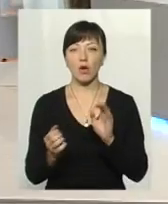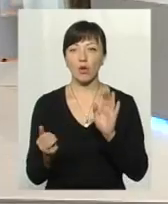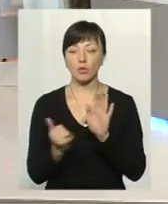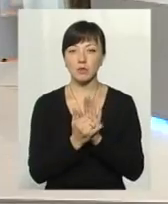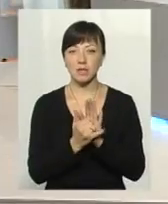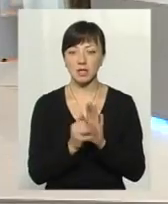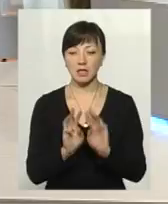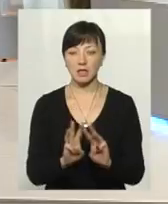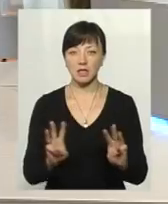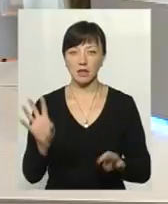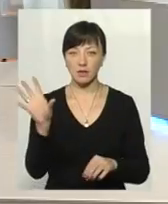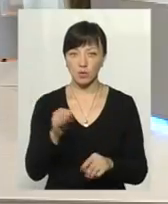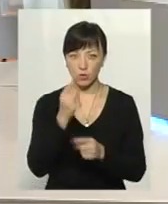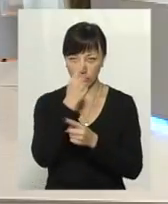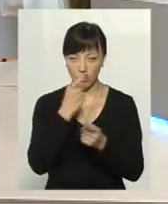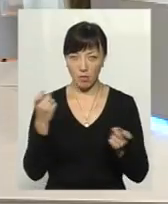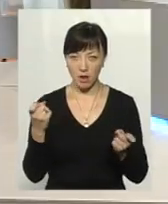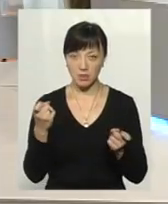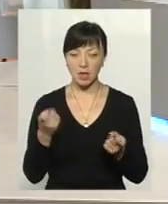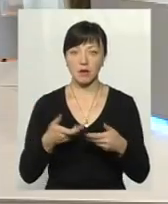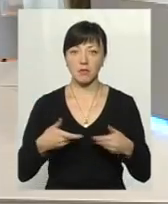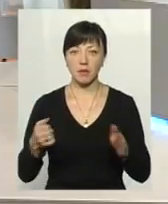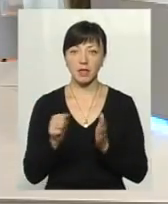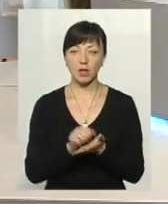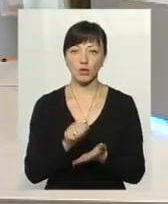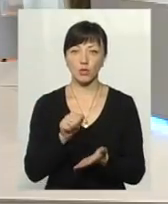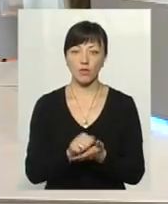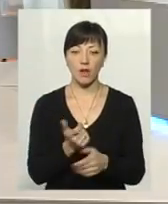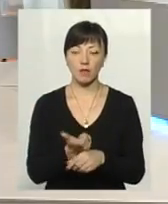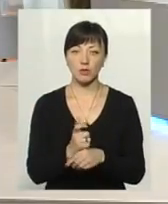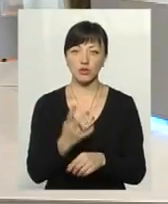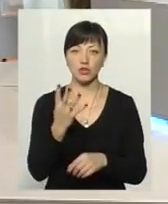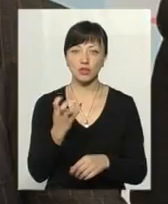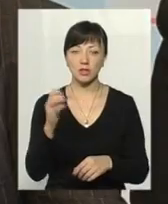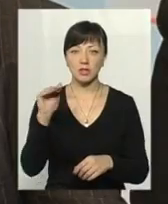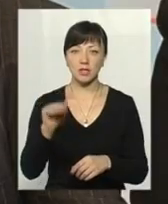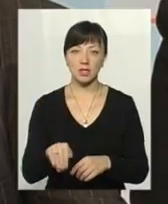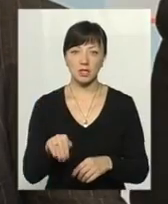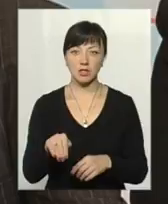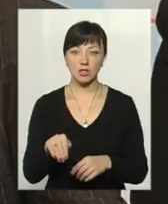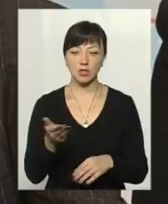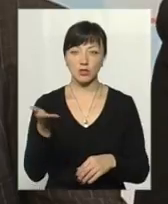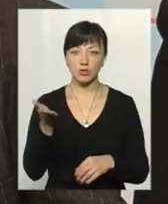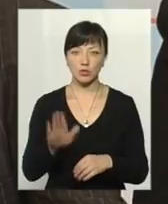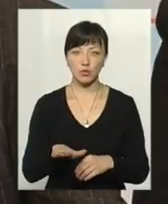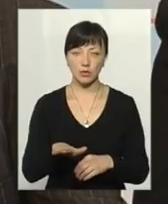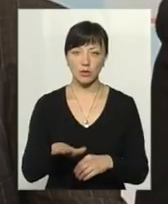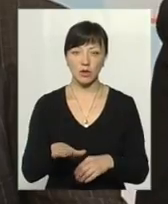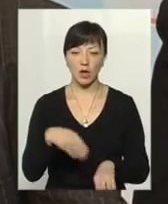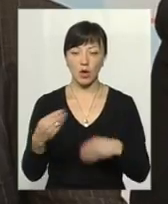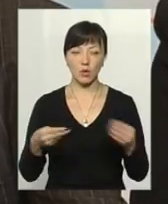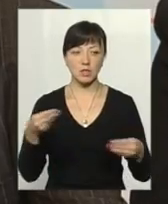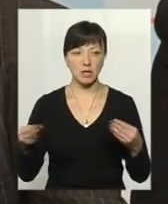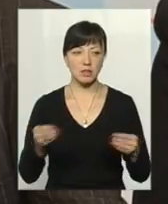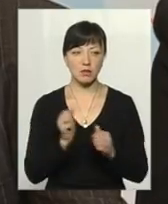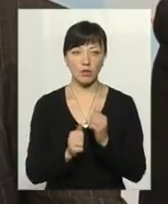нашому сайті всю інформацію. Ми надрукували більше 400 тисяч екземплярів і рознесли їх